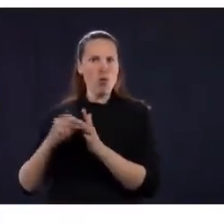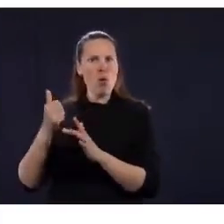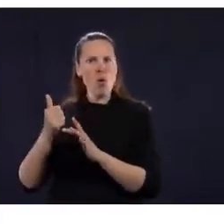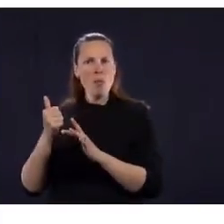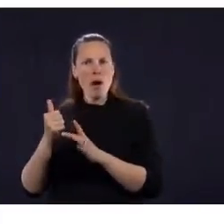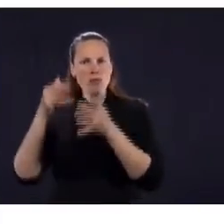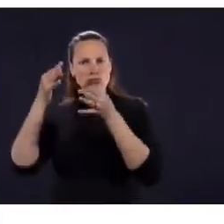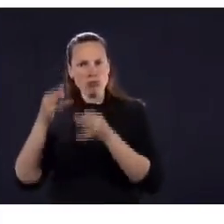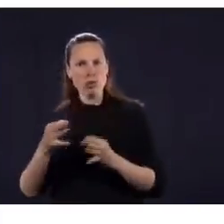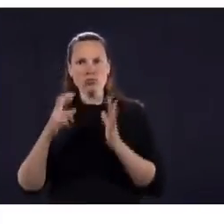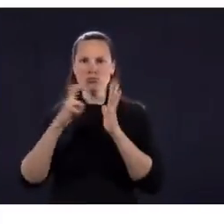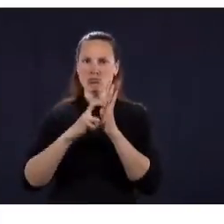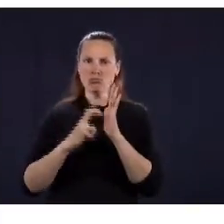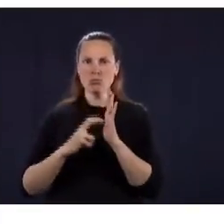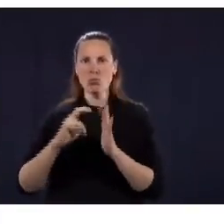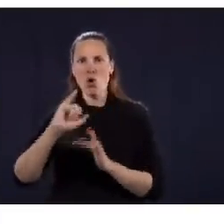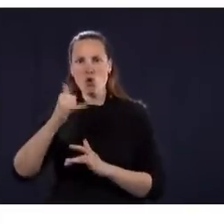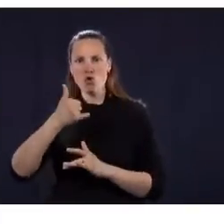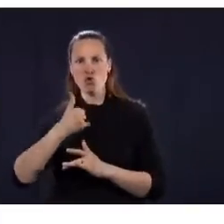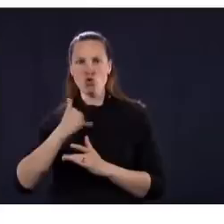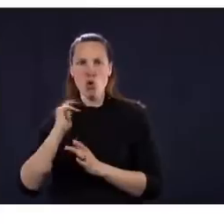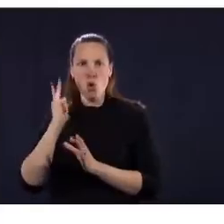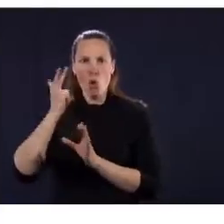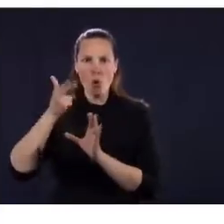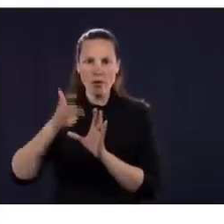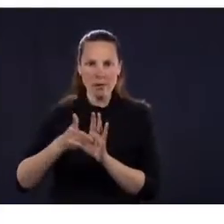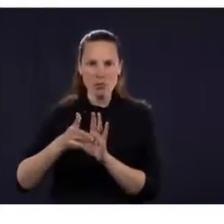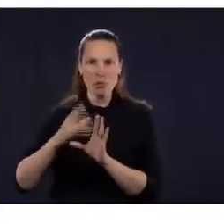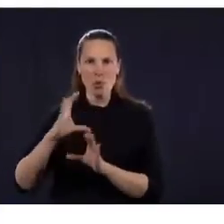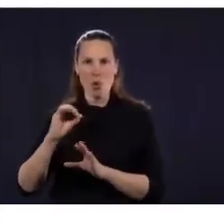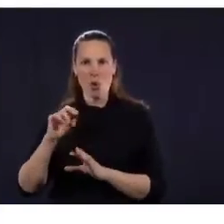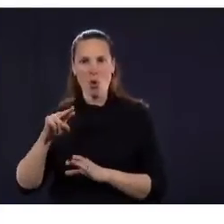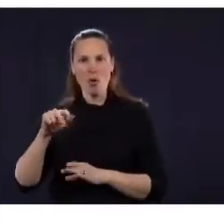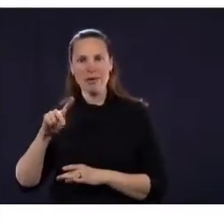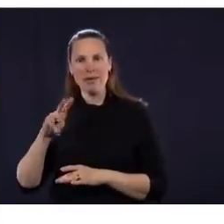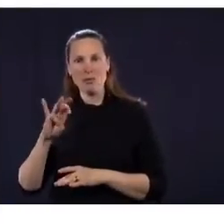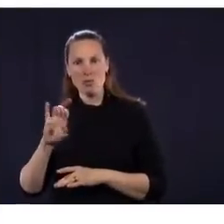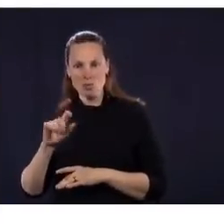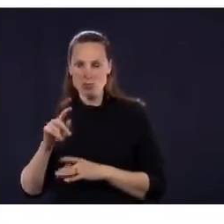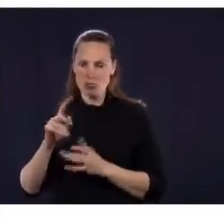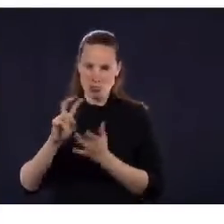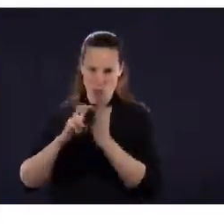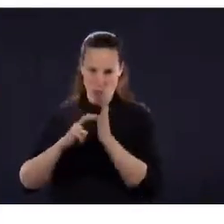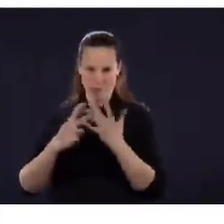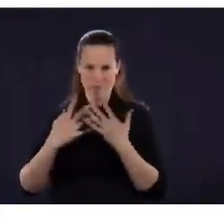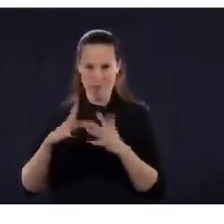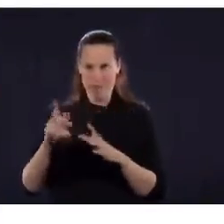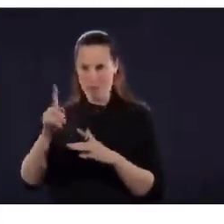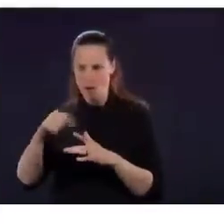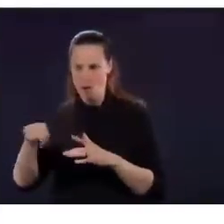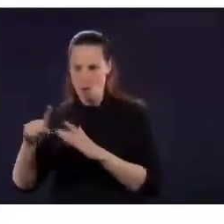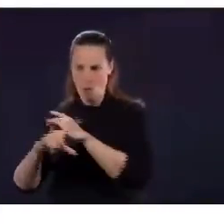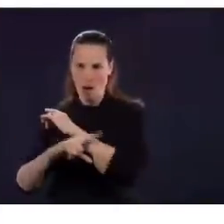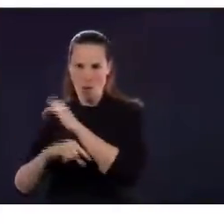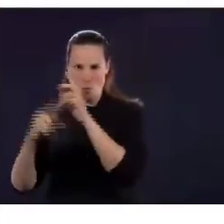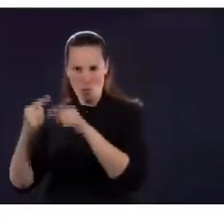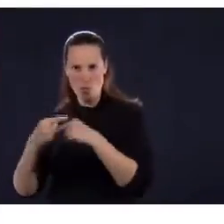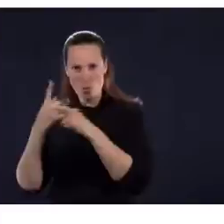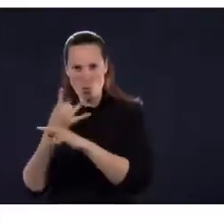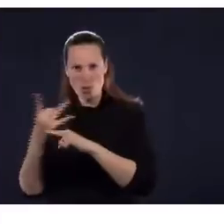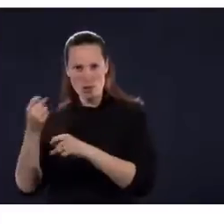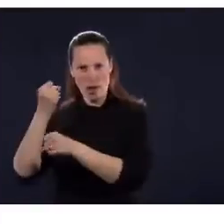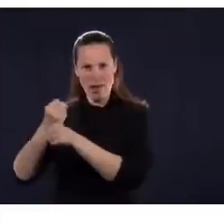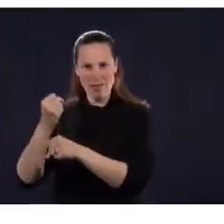temps plein, peu importe vos qualifications. On est prêt à vous ajouter dans nos CHSLD. On a maintenant